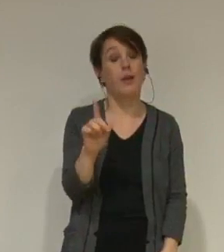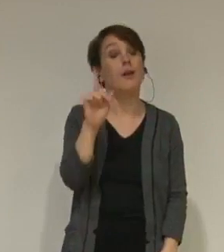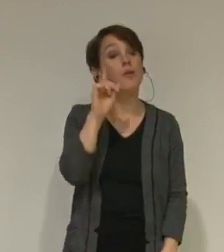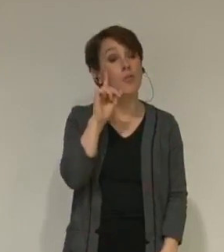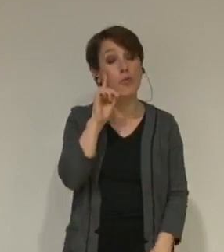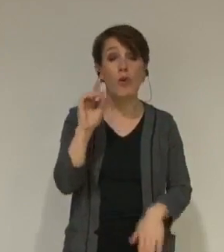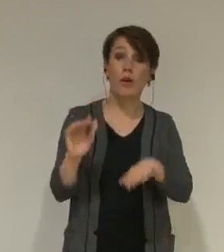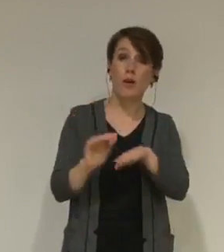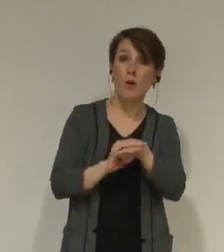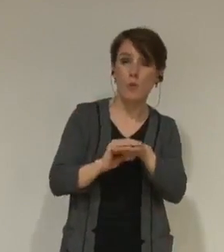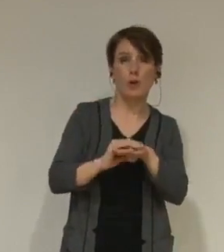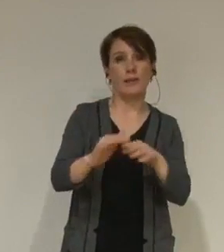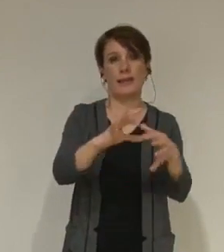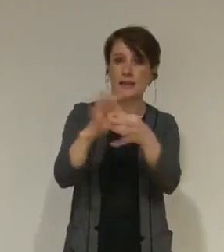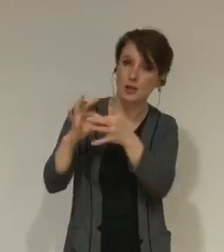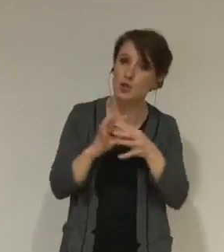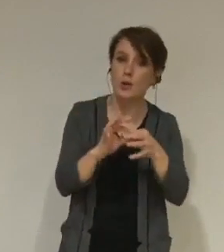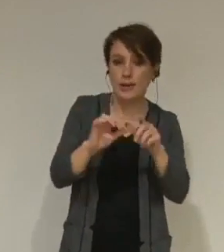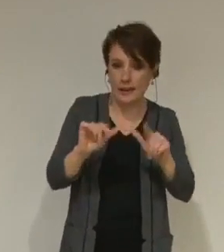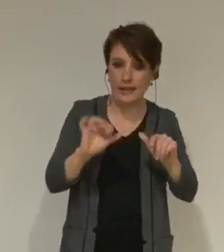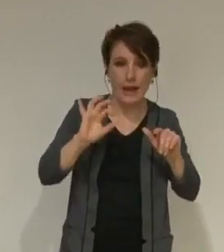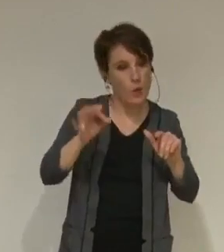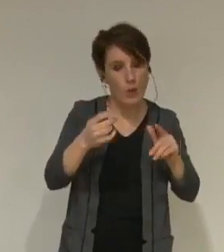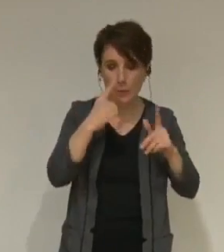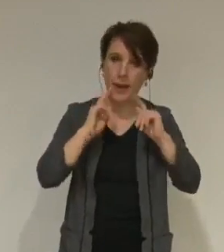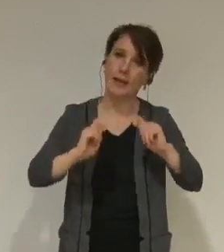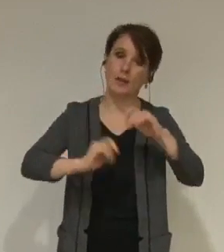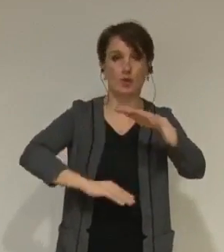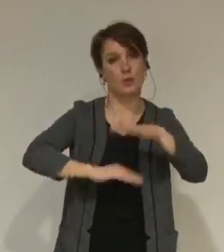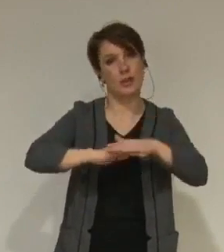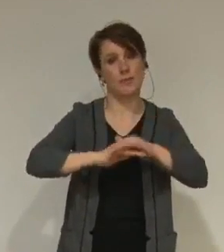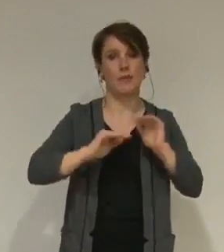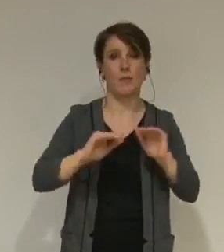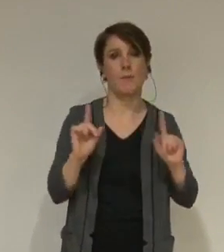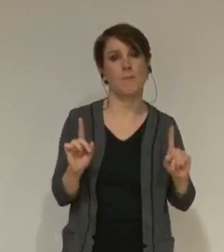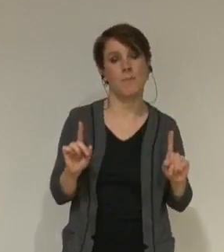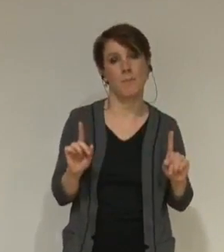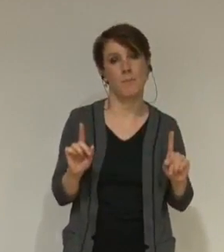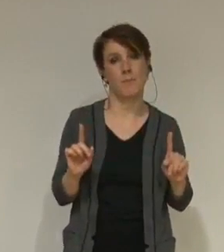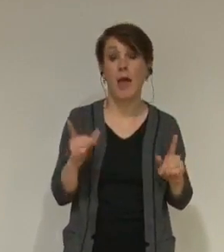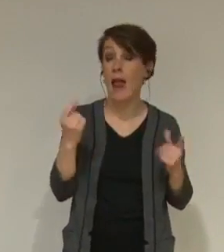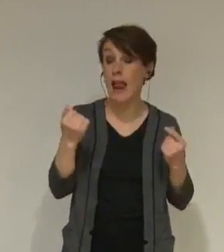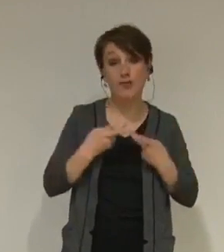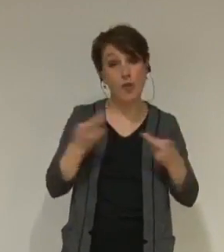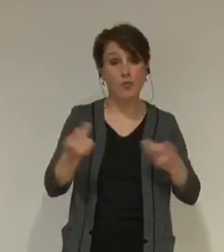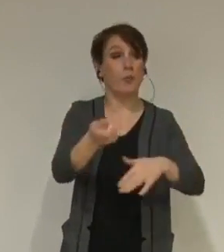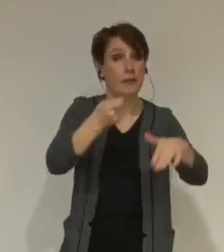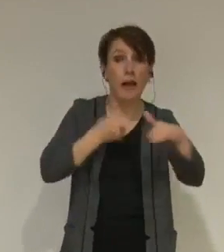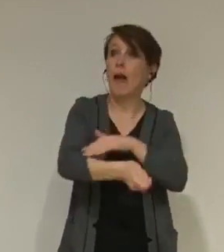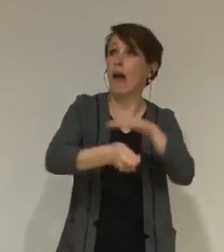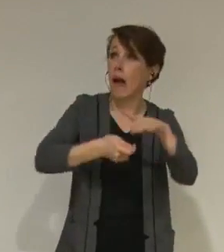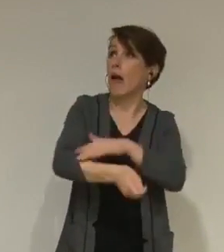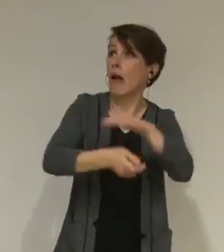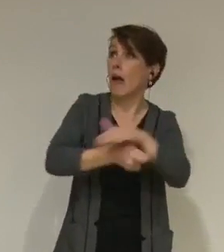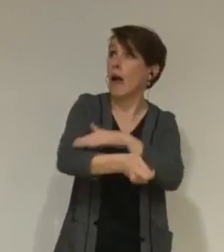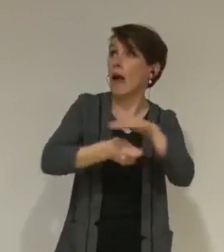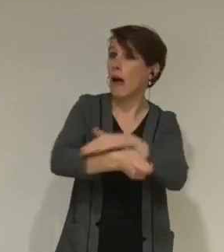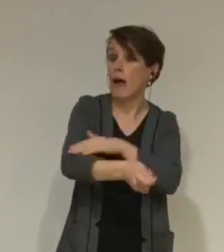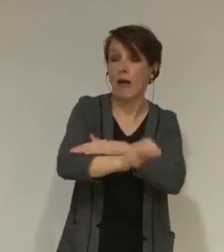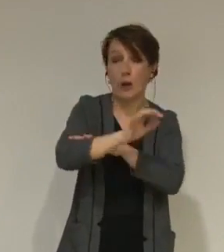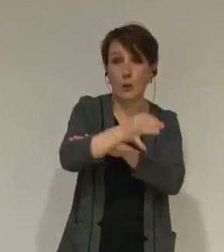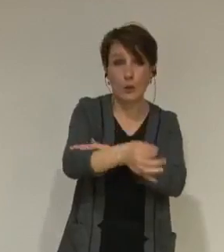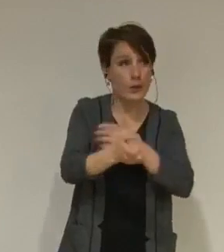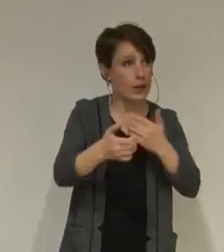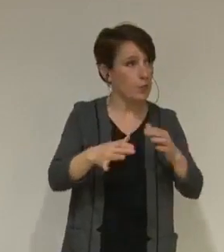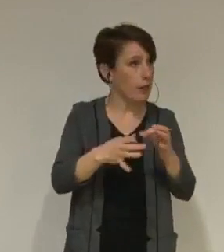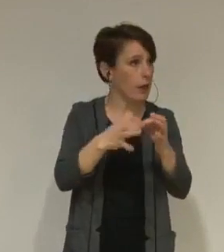solidarité a ses limites. On y injecte énormément d'argent public, mais on ne peut se résigner à la précarisation